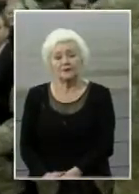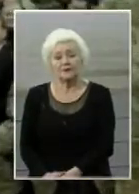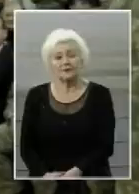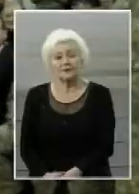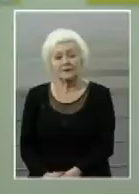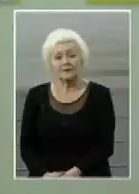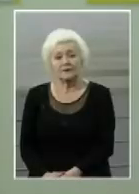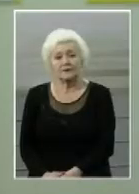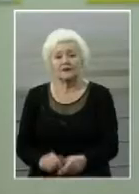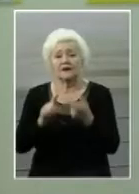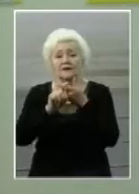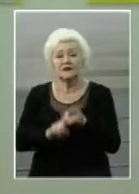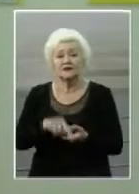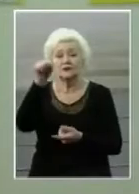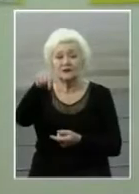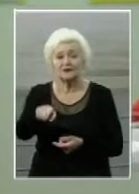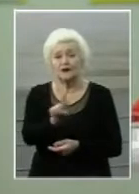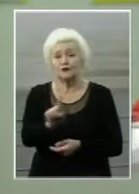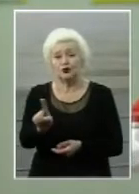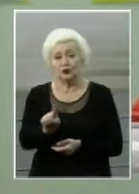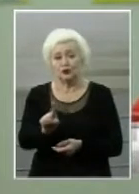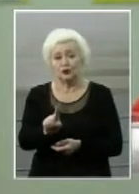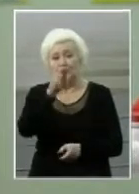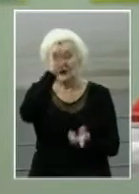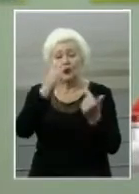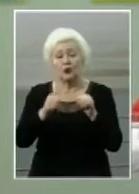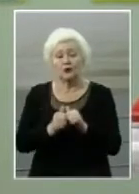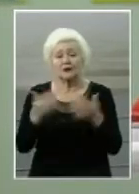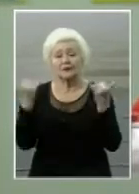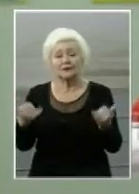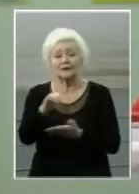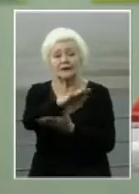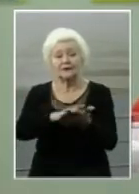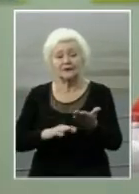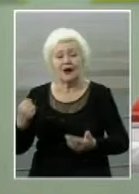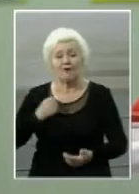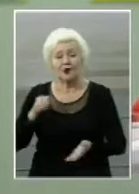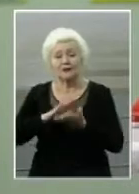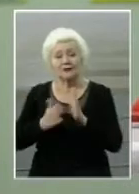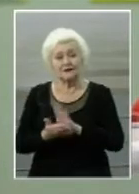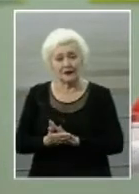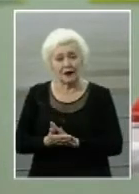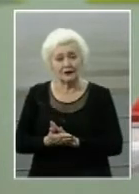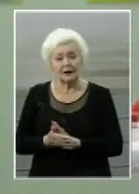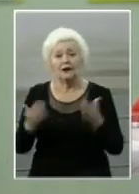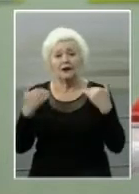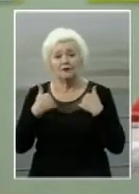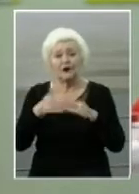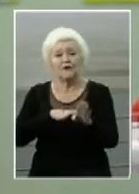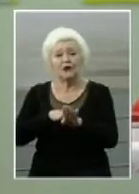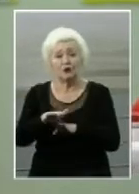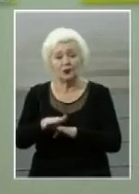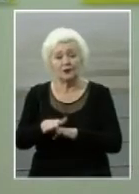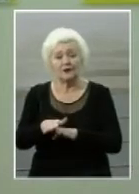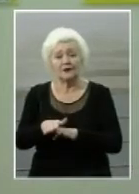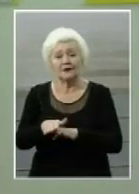В зв'язку з тим, що в Україні зараз триває воєнний стан, ми виконували